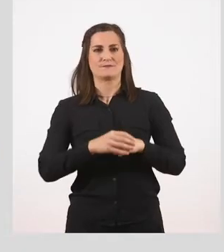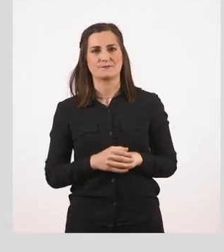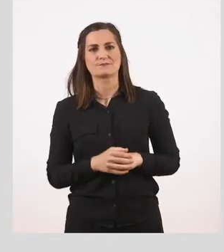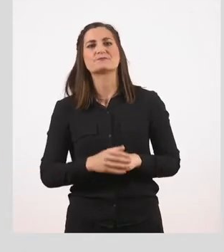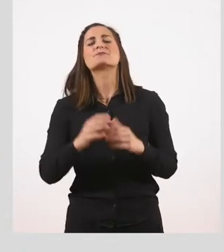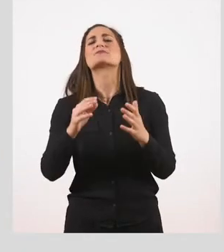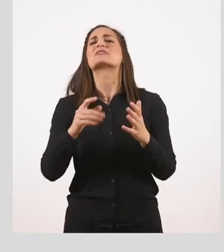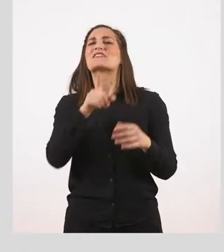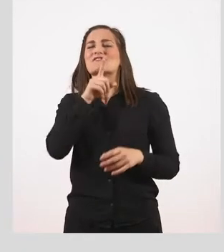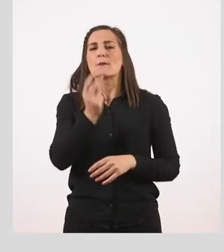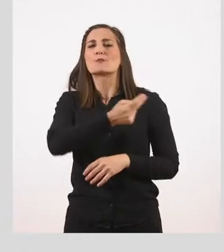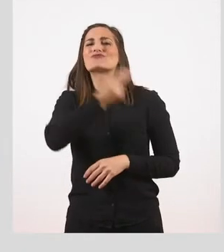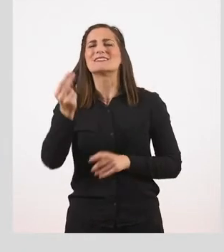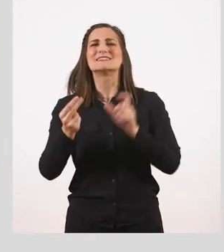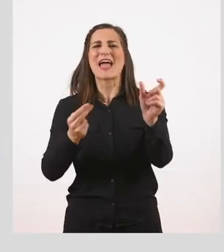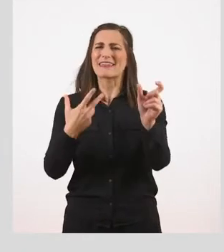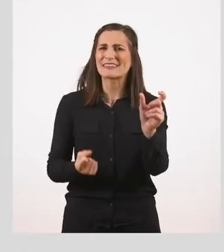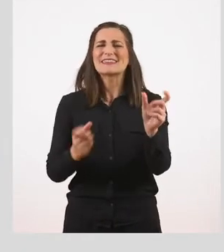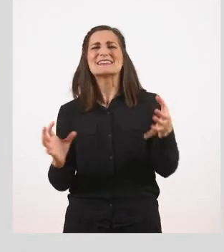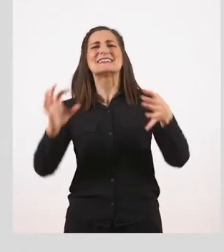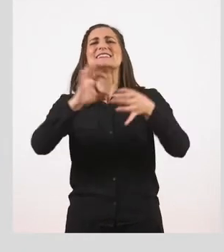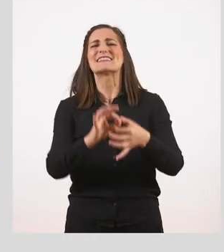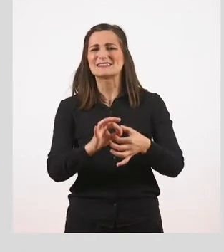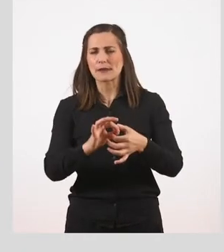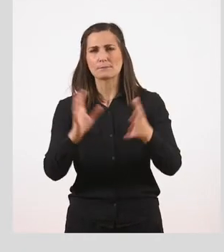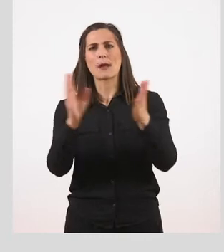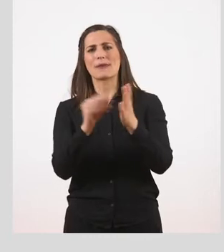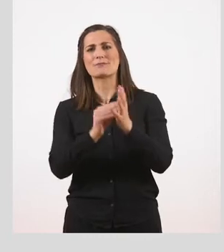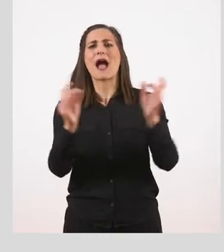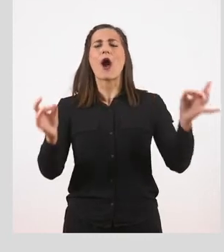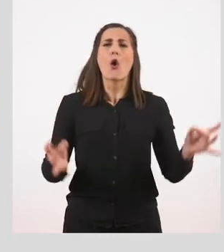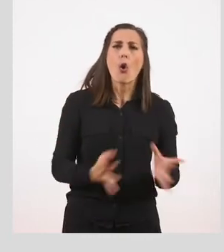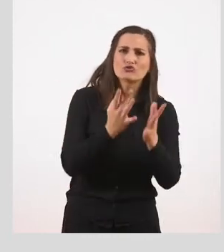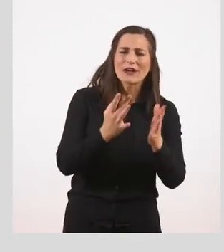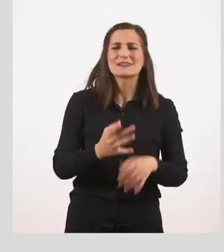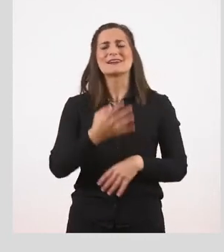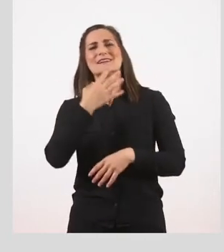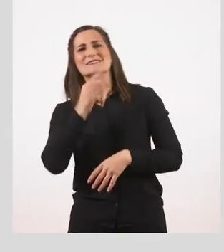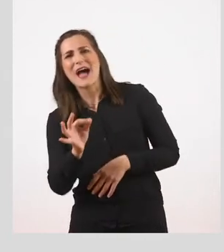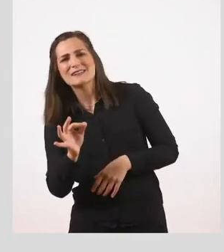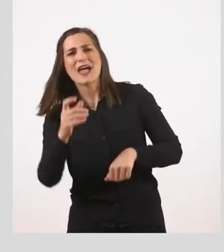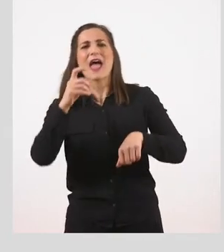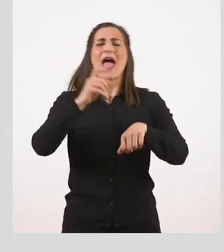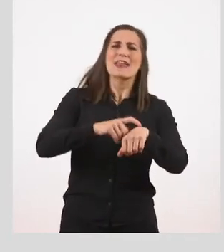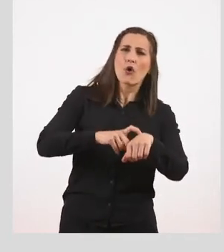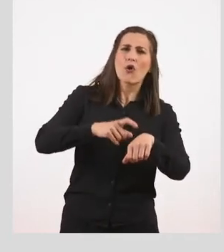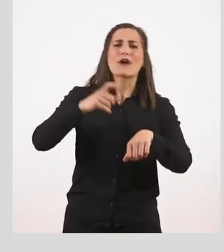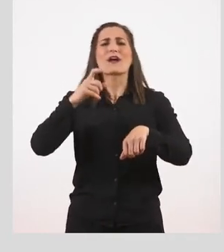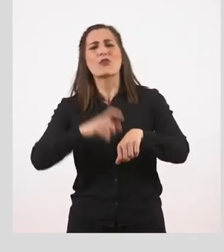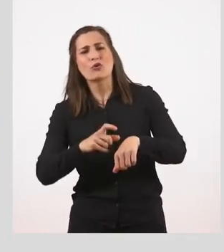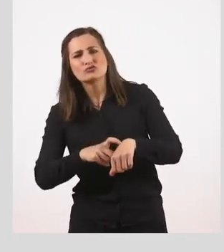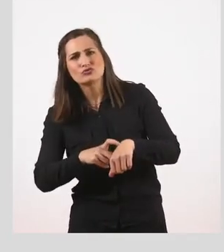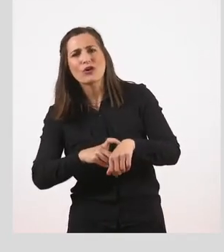Αυτές οι προτάσεις εισάγονται με τους χρονικούς συνδέσμους. Όταν, σαν, ενώ, καθώς,